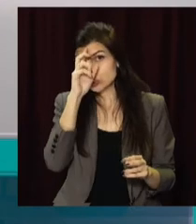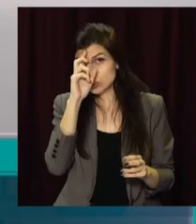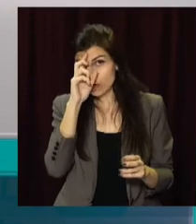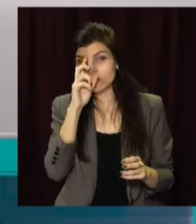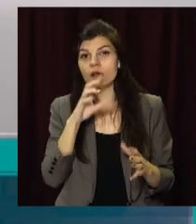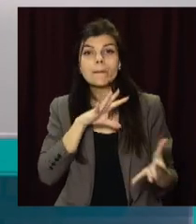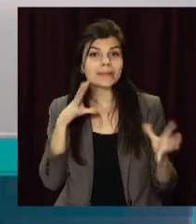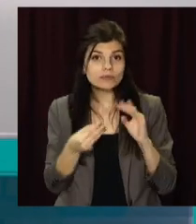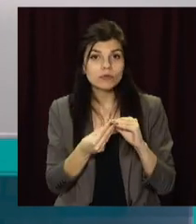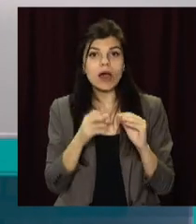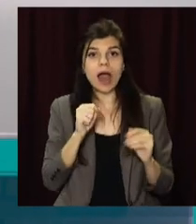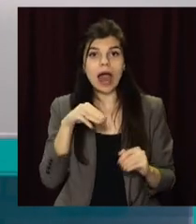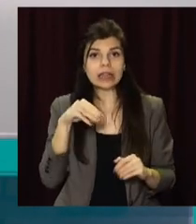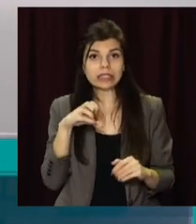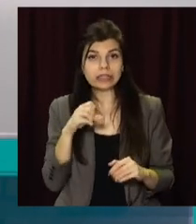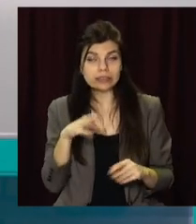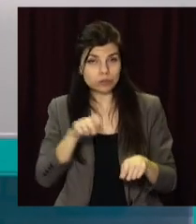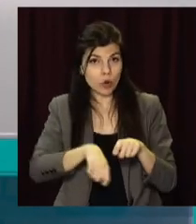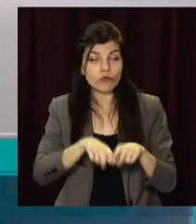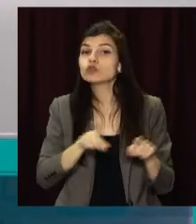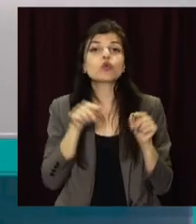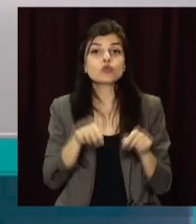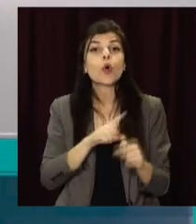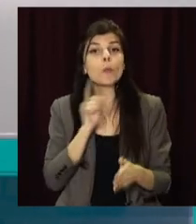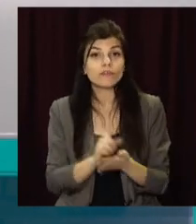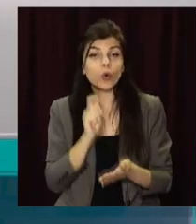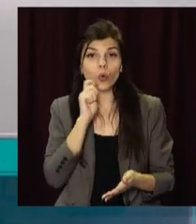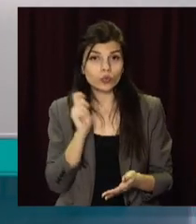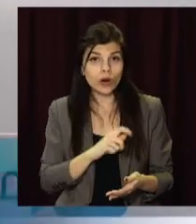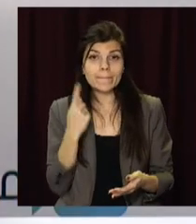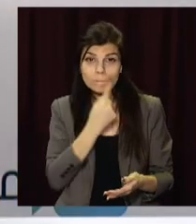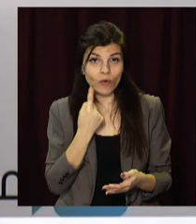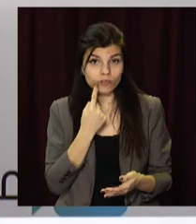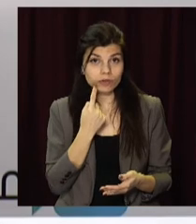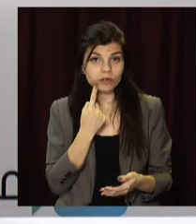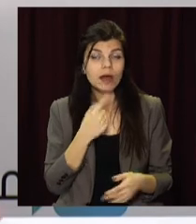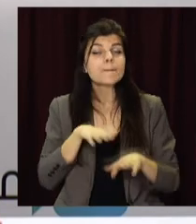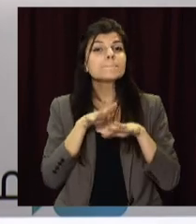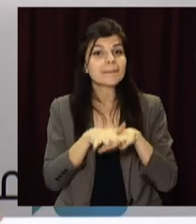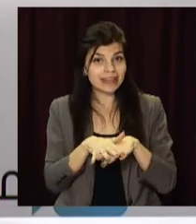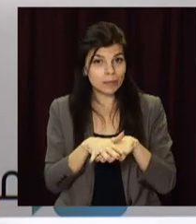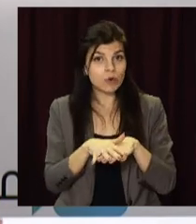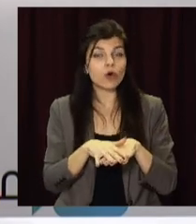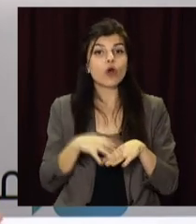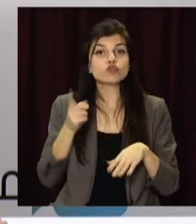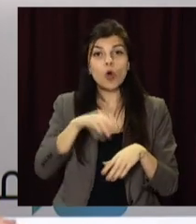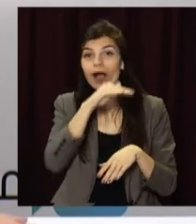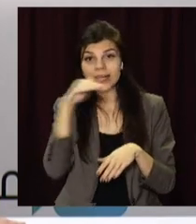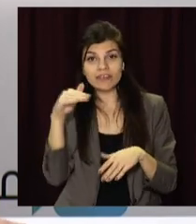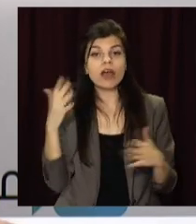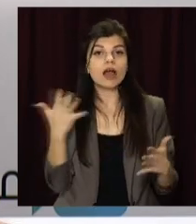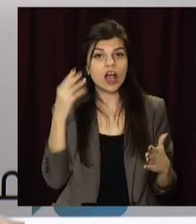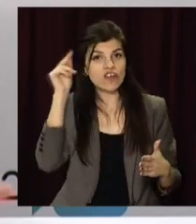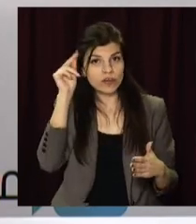підсумкову атестацію. Що тут? Обов'язковість української мови, математики того рівня, на якому вона